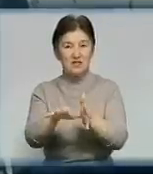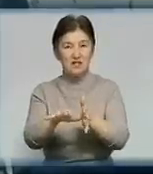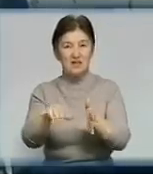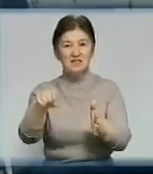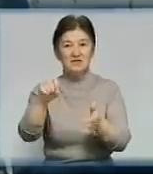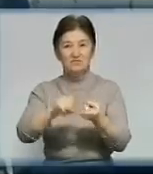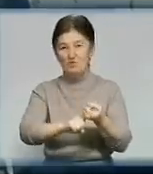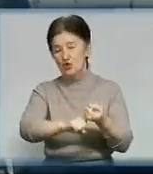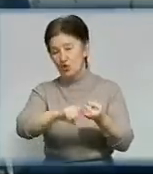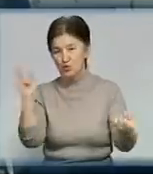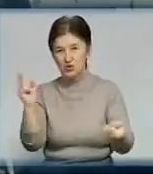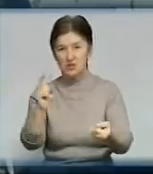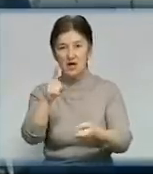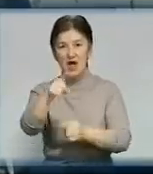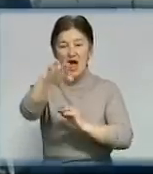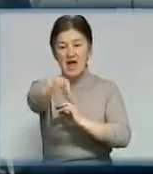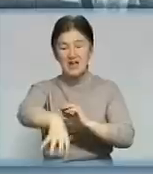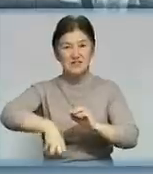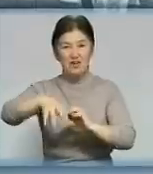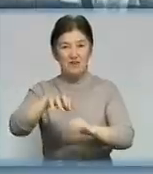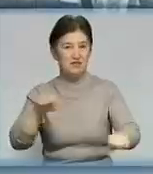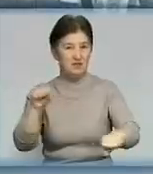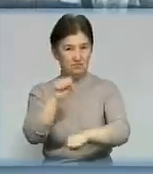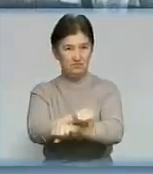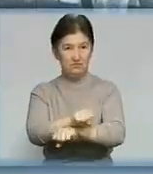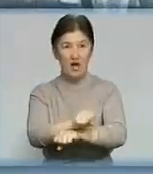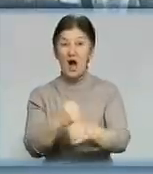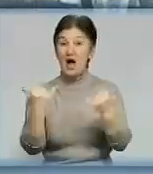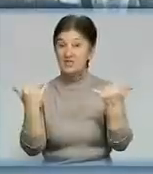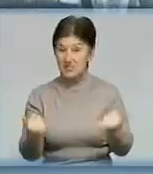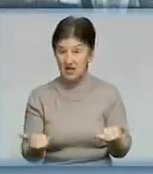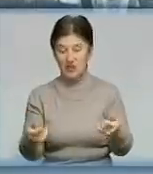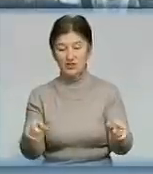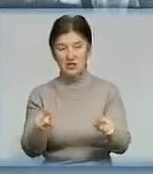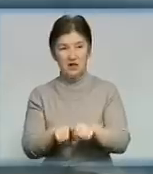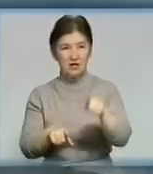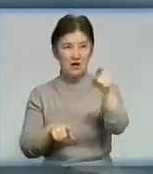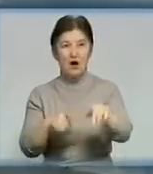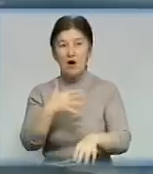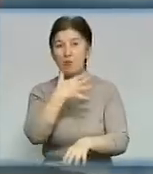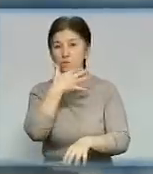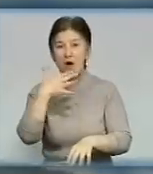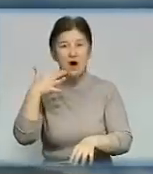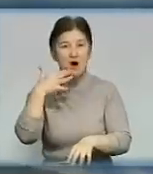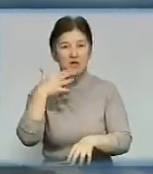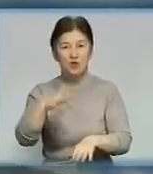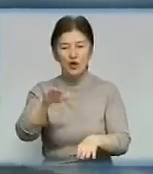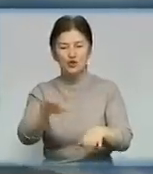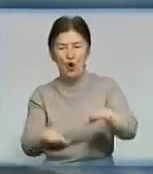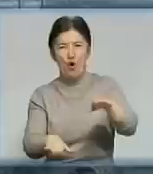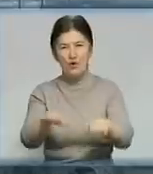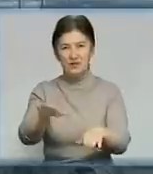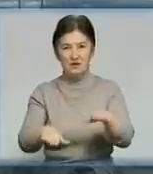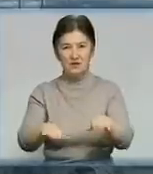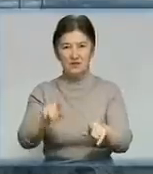не працюють, екскаватори застигли. А ось так справи зараз. Багатотонне обладнання стоїть у воді. Геннадій Єровий – один з